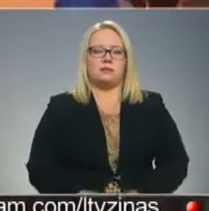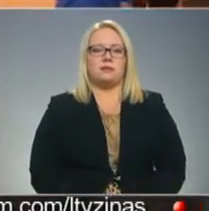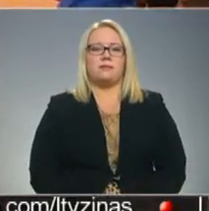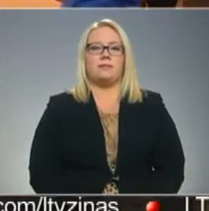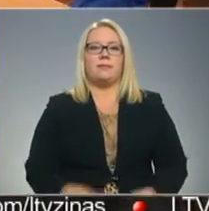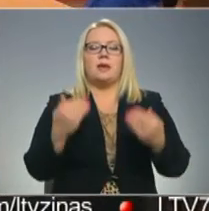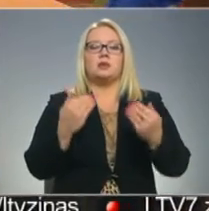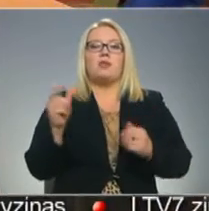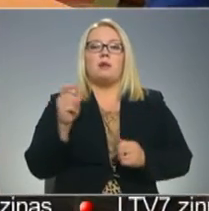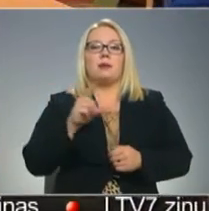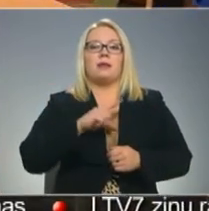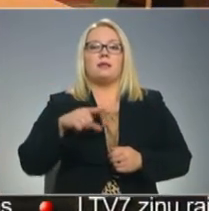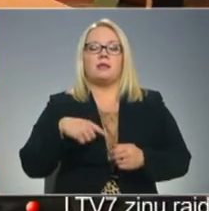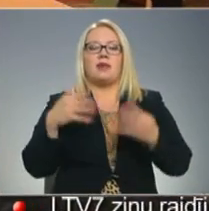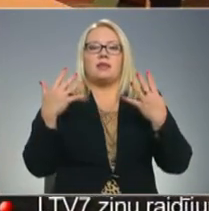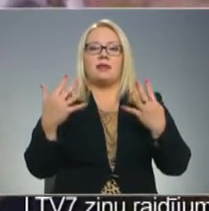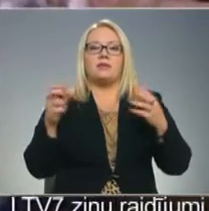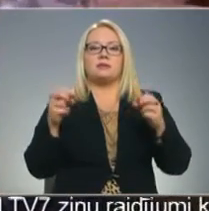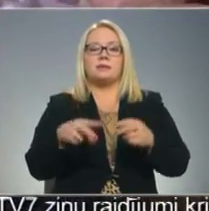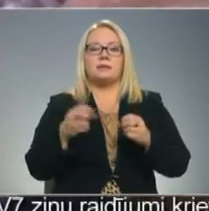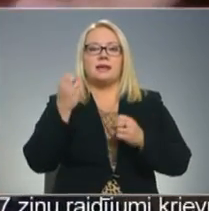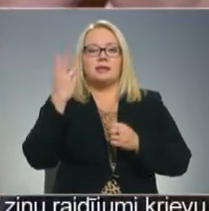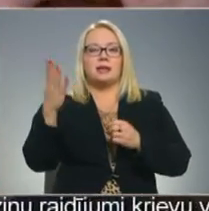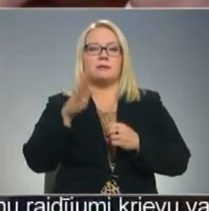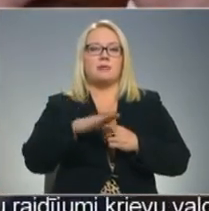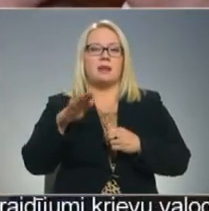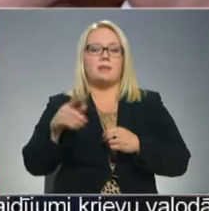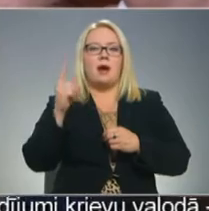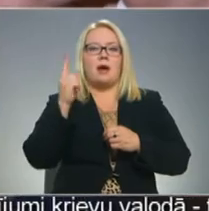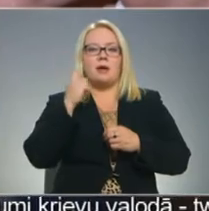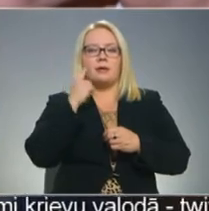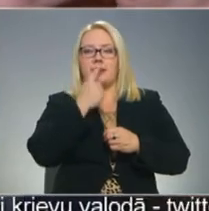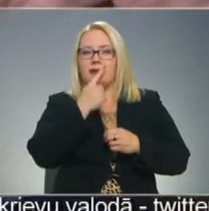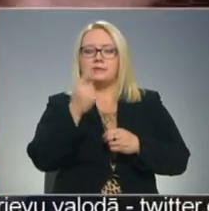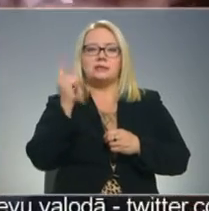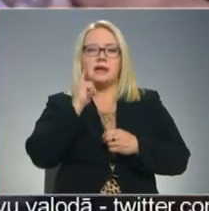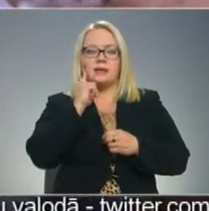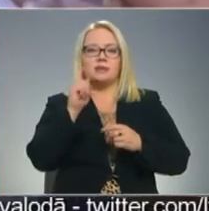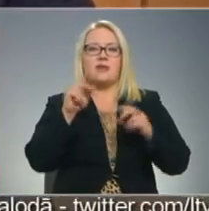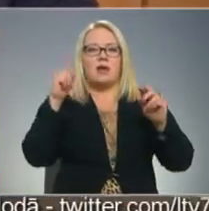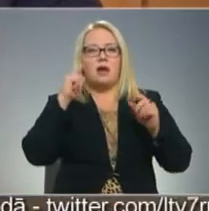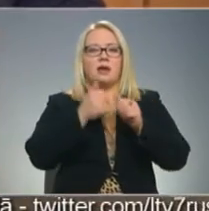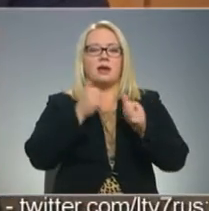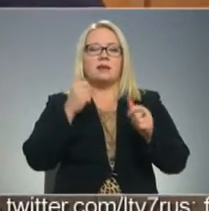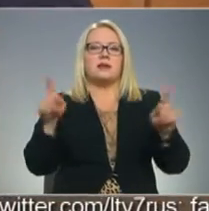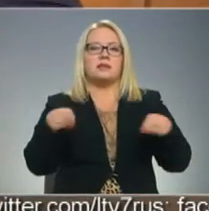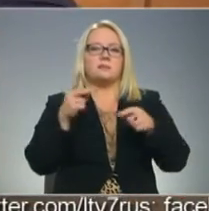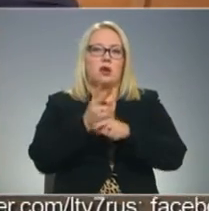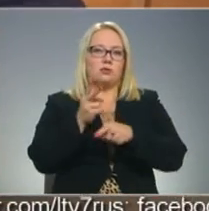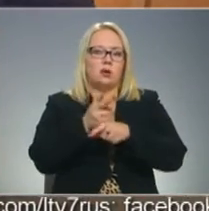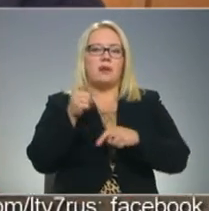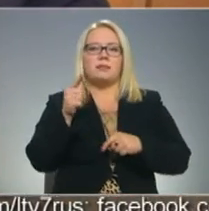Šobrīd Latvijā ir deviņas speciālās izglītības programmas bērniem ar redzes dzirdes fiziskās vai gārīgās attīstības traucējumiem.